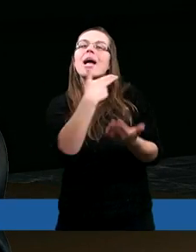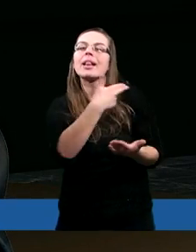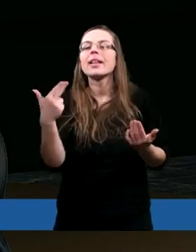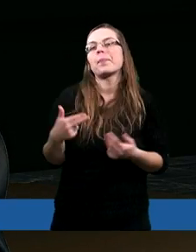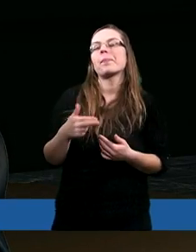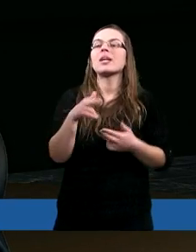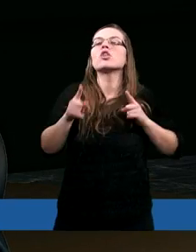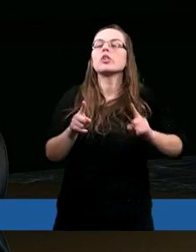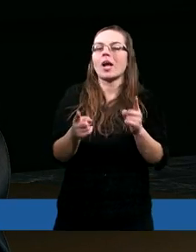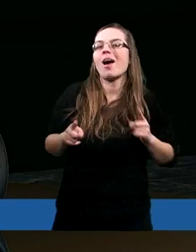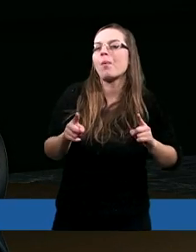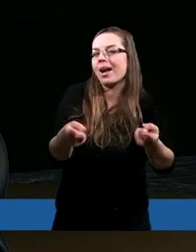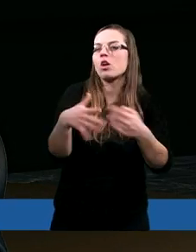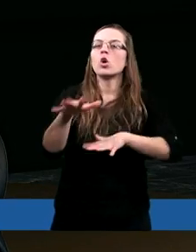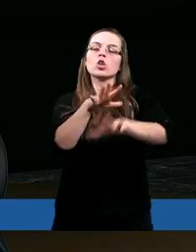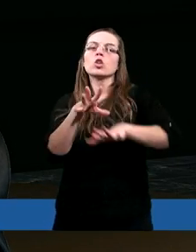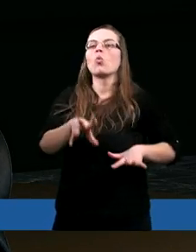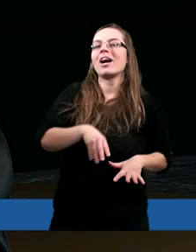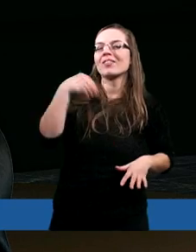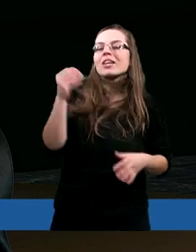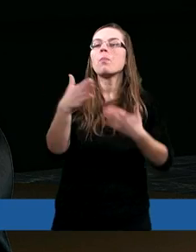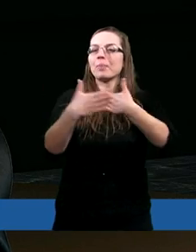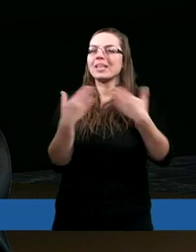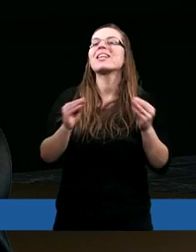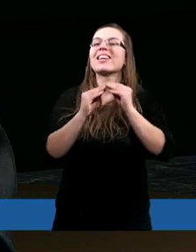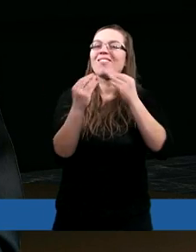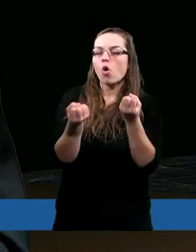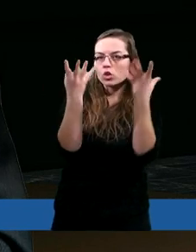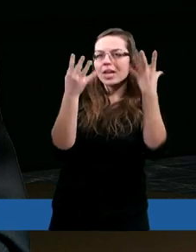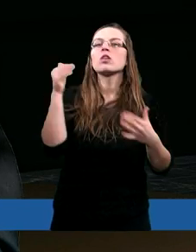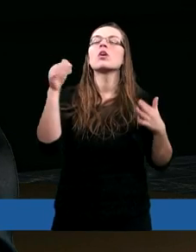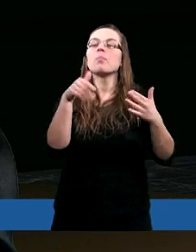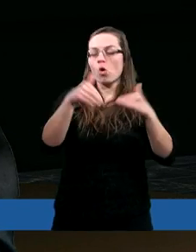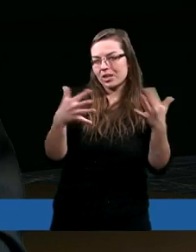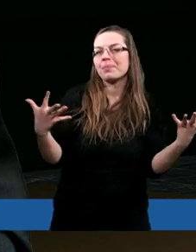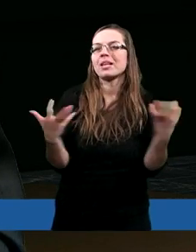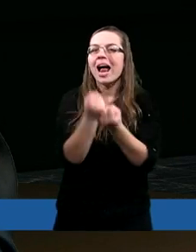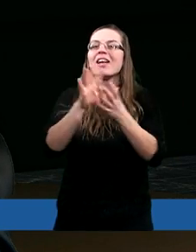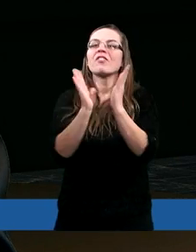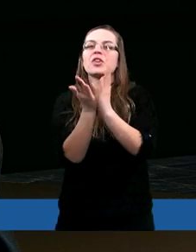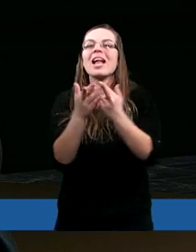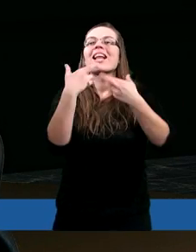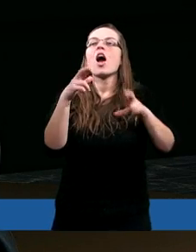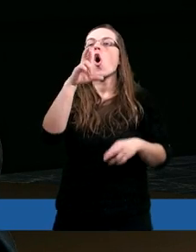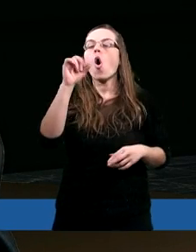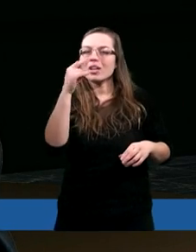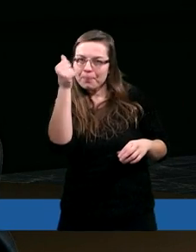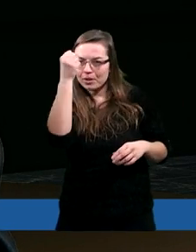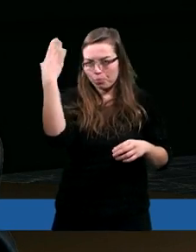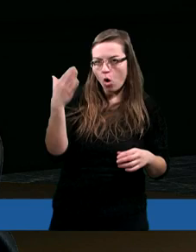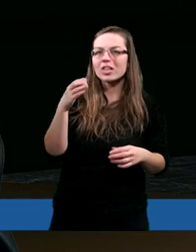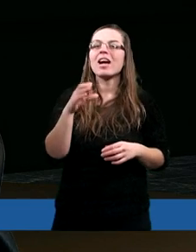działalności Ducha Świętego przy stworzeniu możemy znaleźć w Księdze Rodzaju w